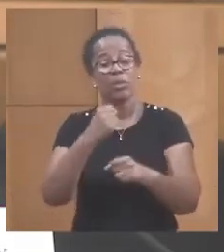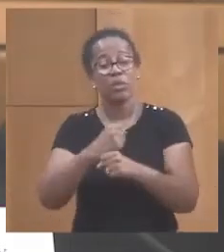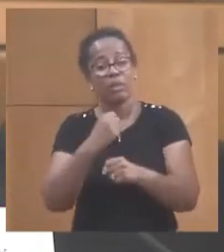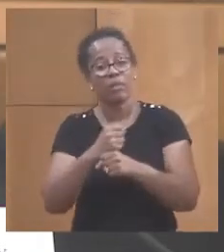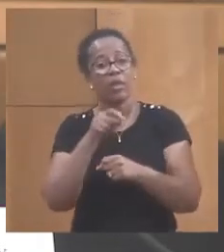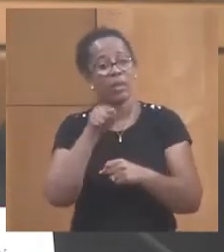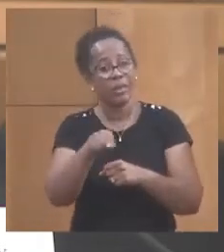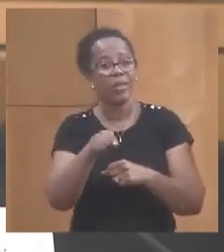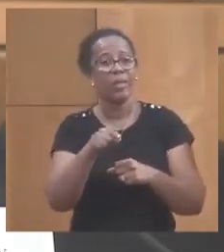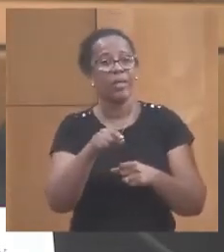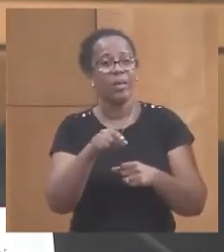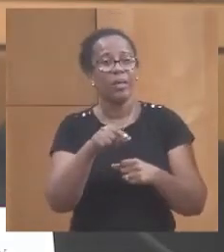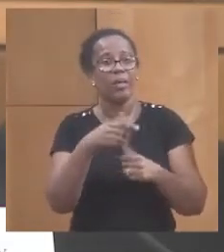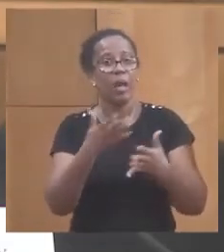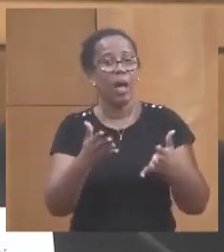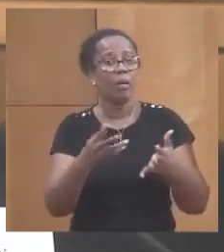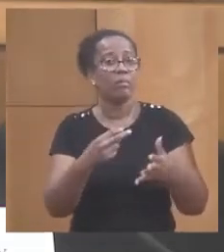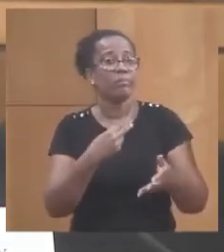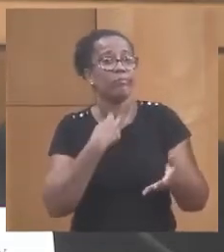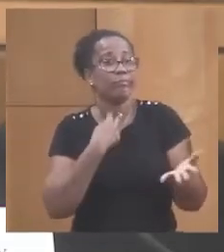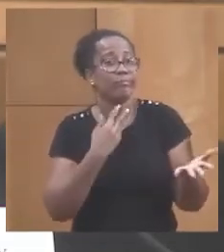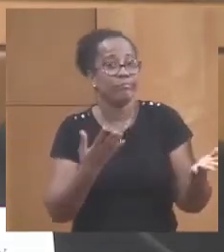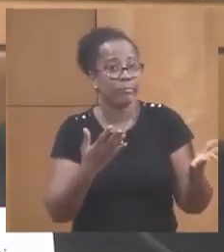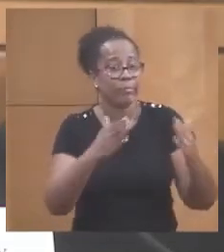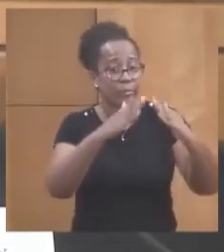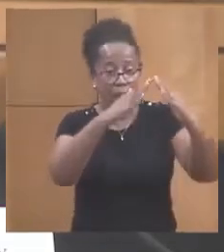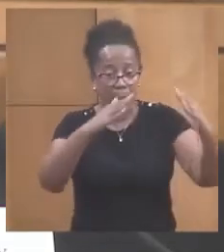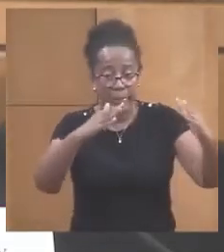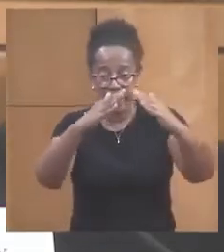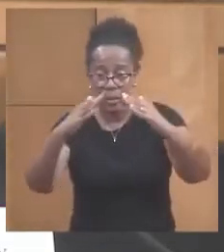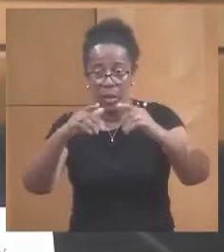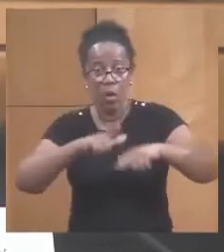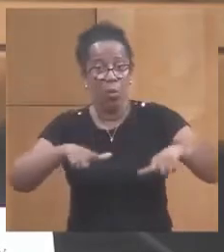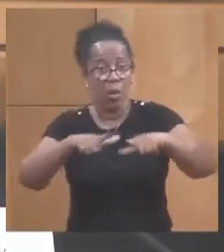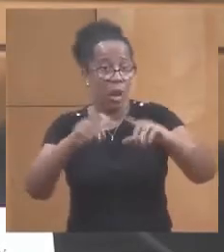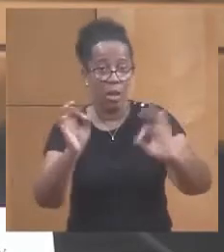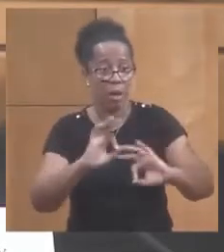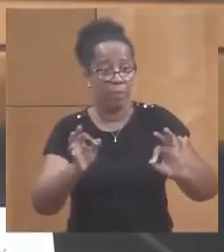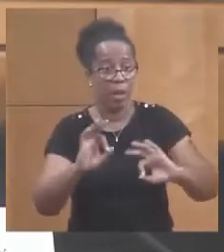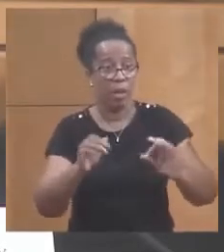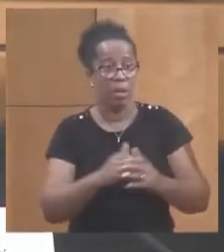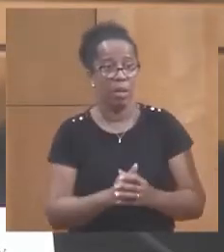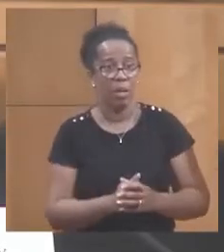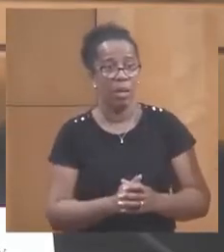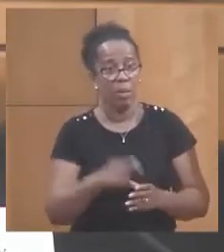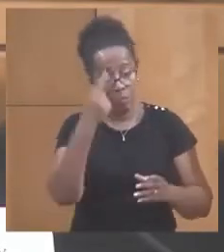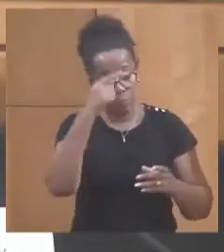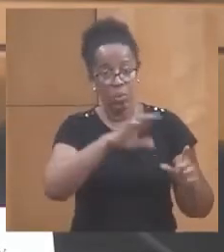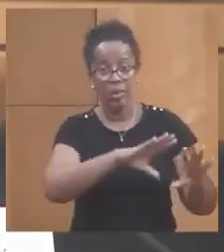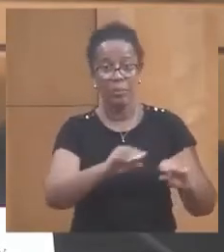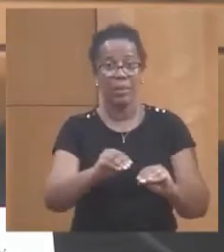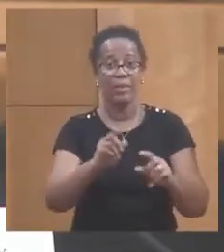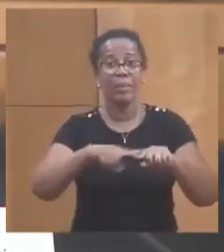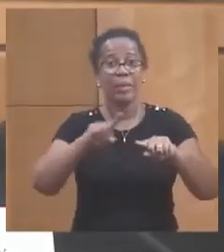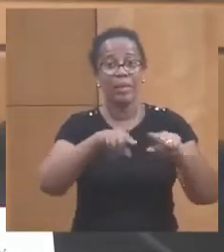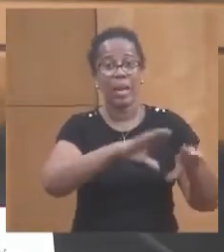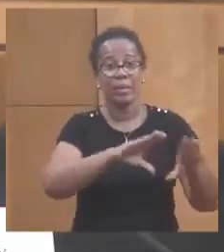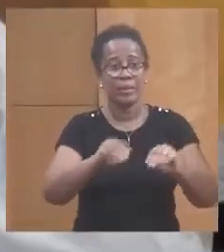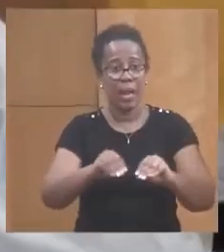dans la nature. Ils n'ont pas d'abri pour installer leur matériel.